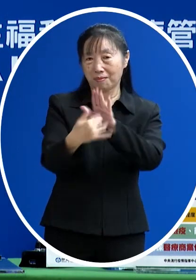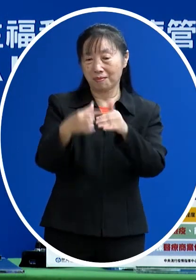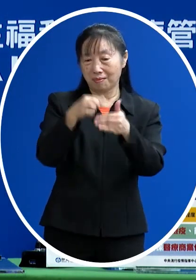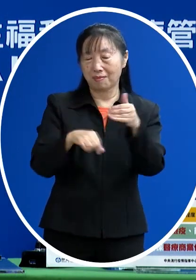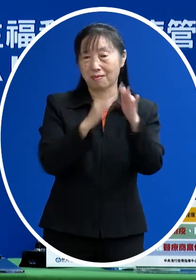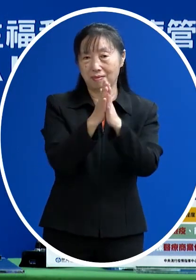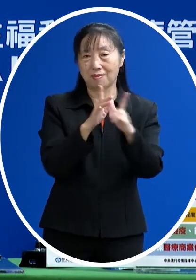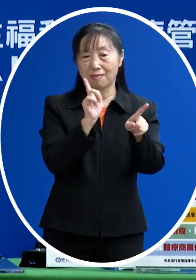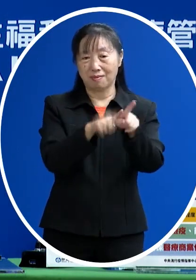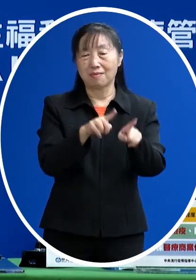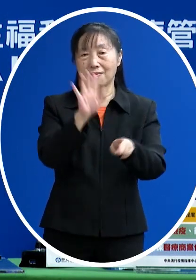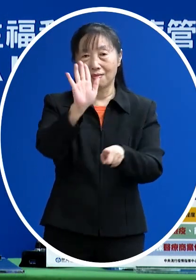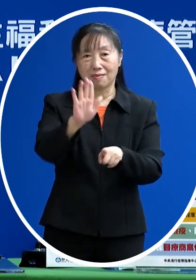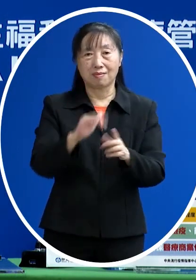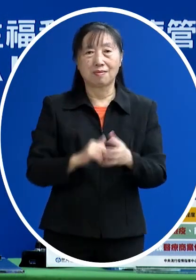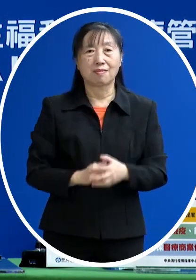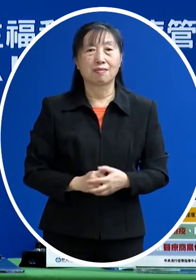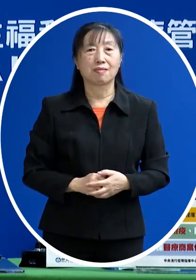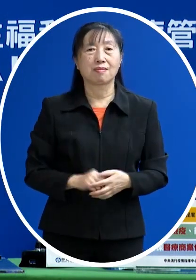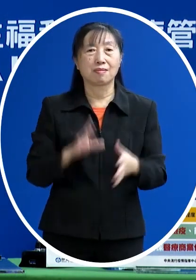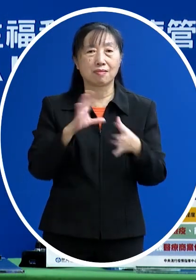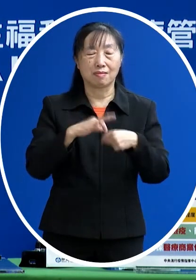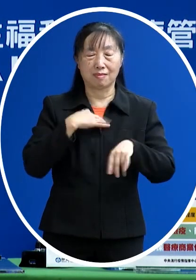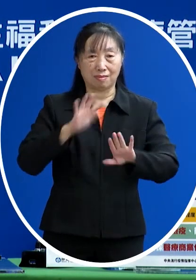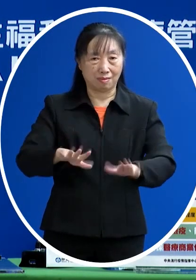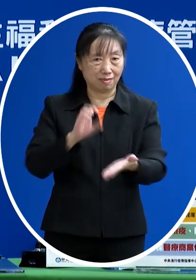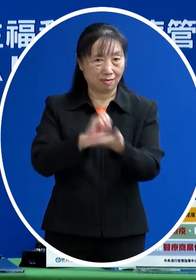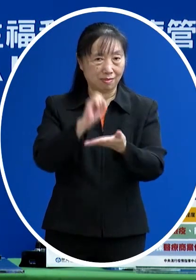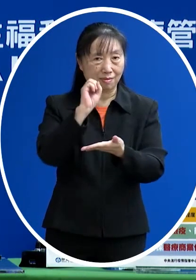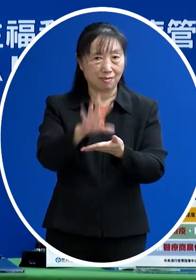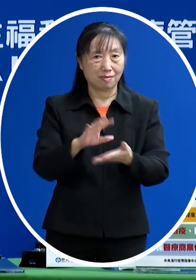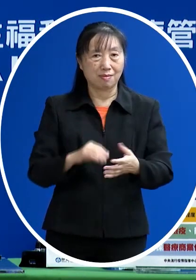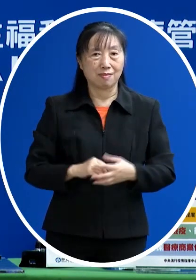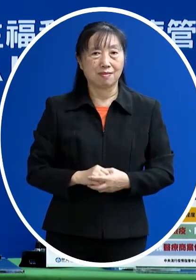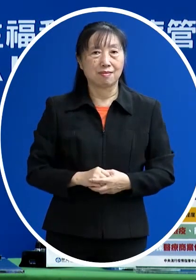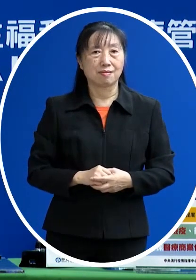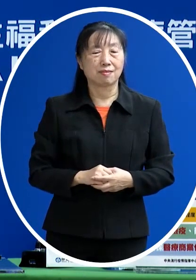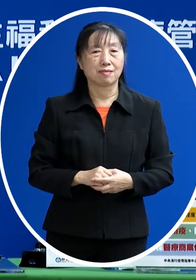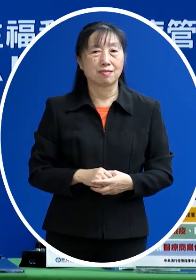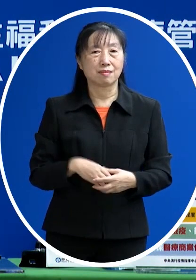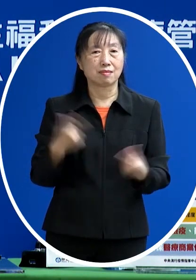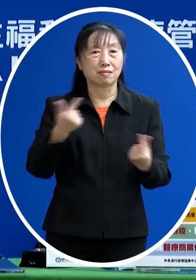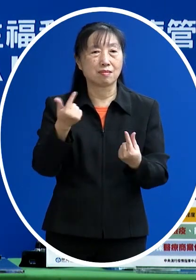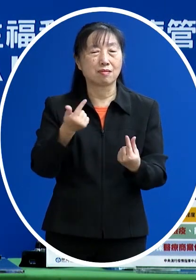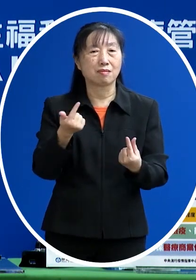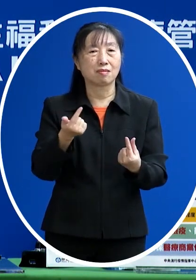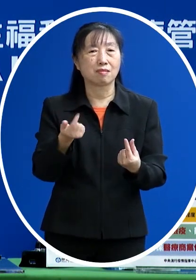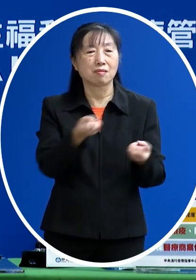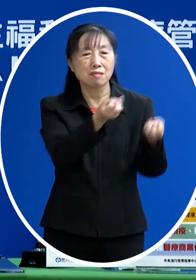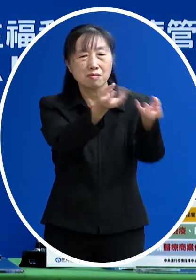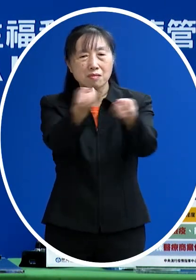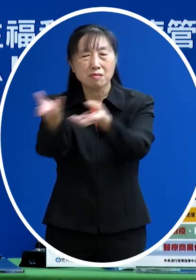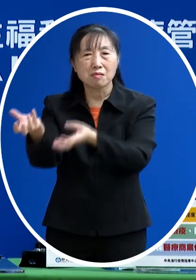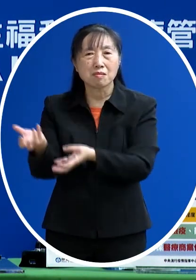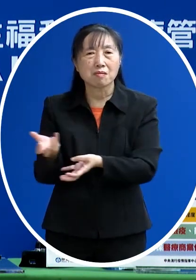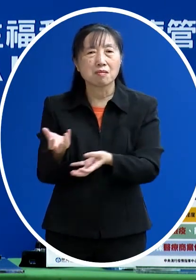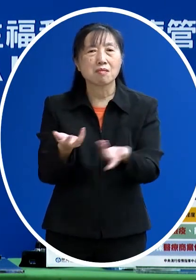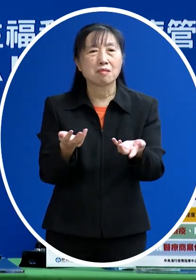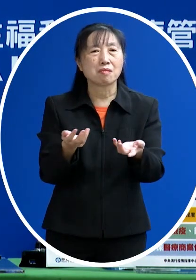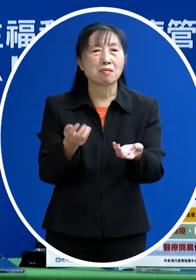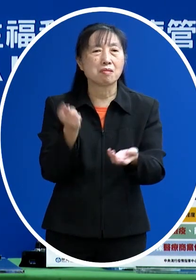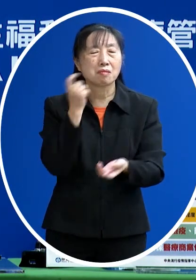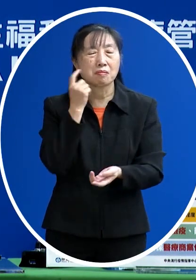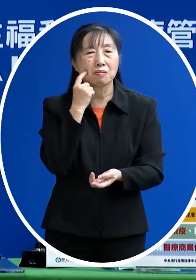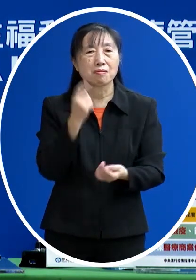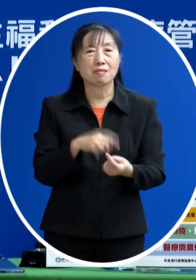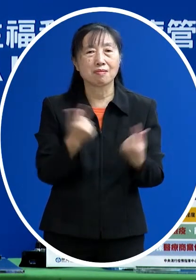規定所以這裡面我特別跟他報告就是說有關於傳播的這些的一些相關的這些訊息